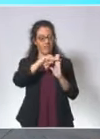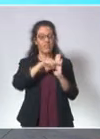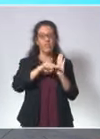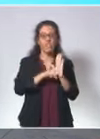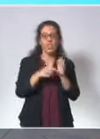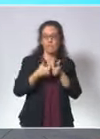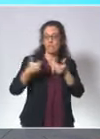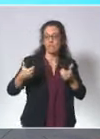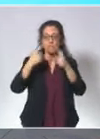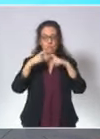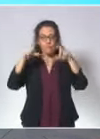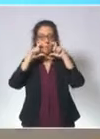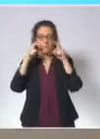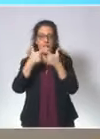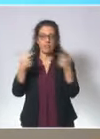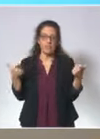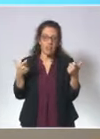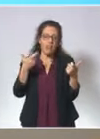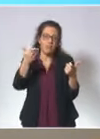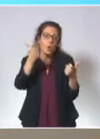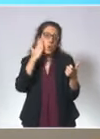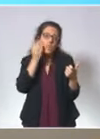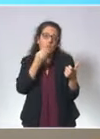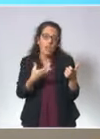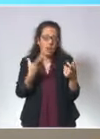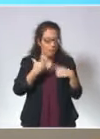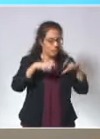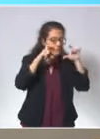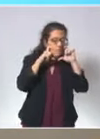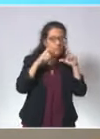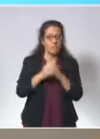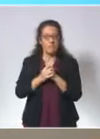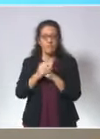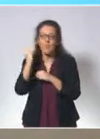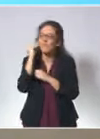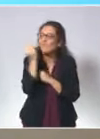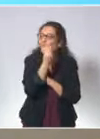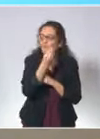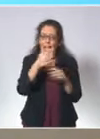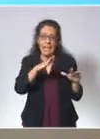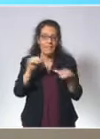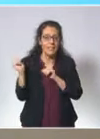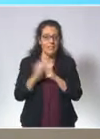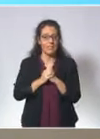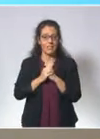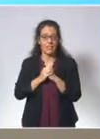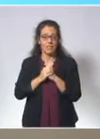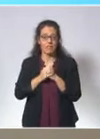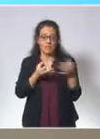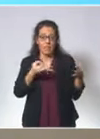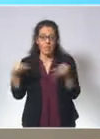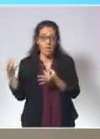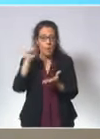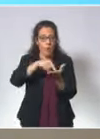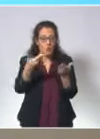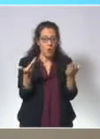que vous connaissez par cœur. Portez le masque, évitez les embrassades, aérez régulièrement les lieux